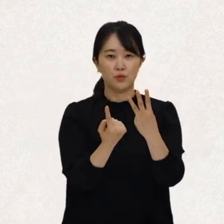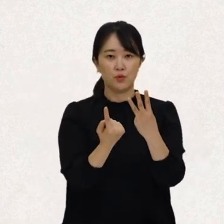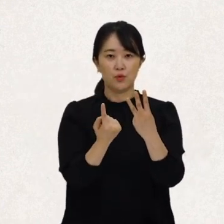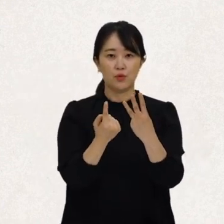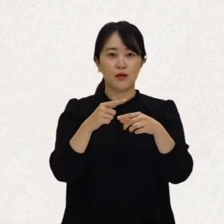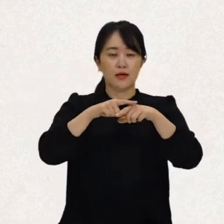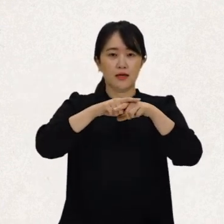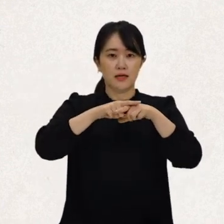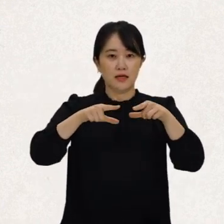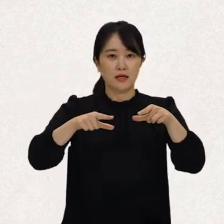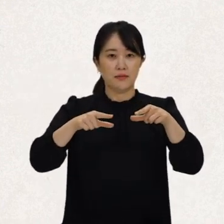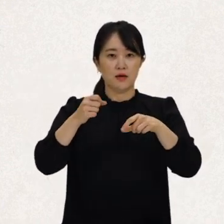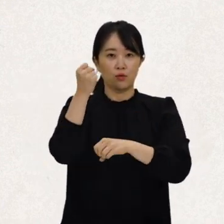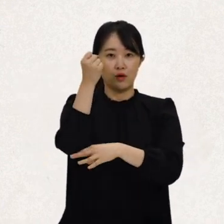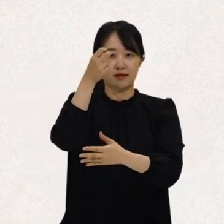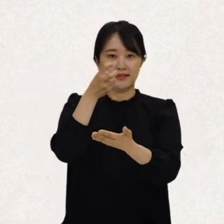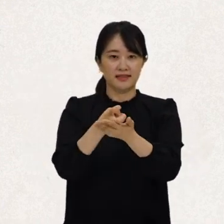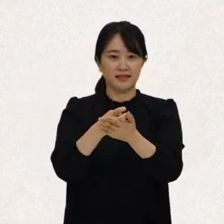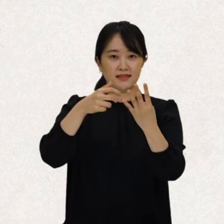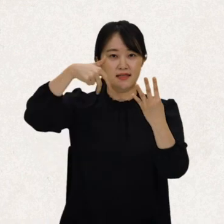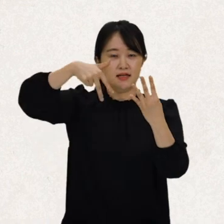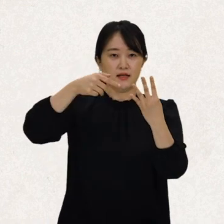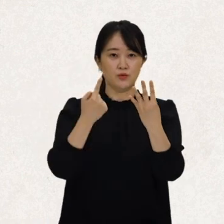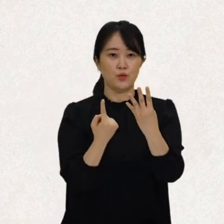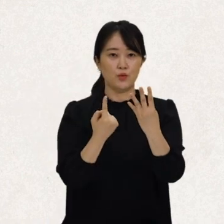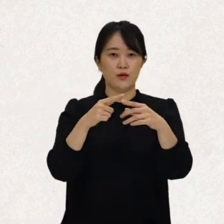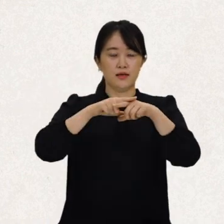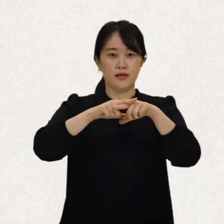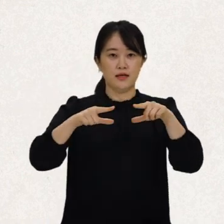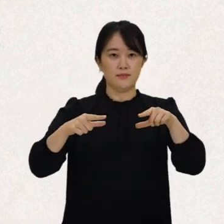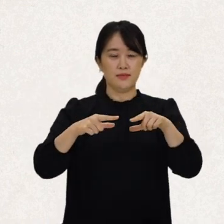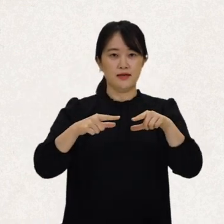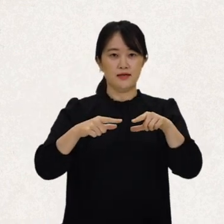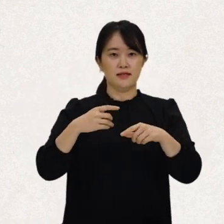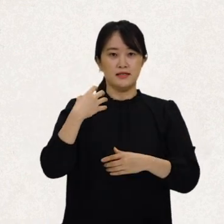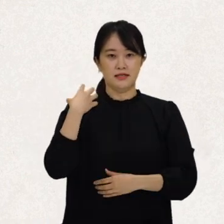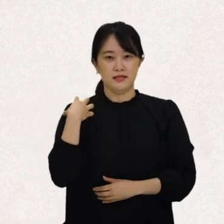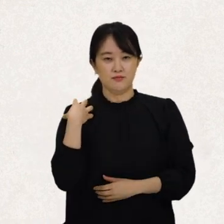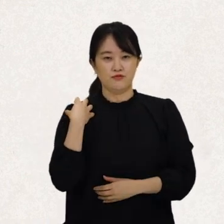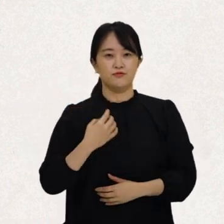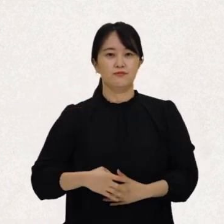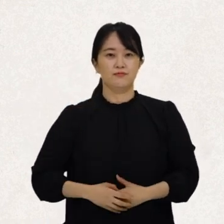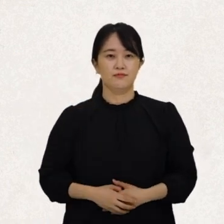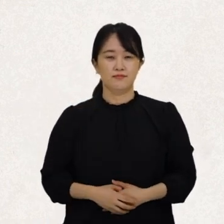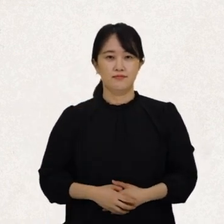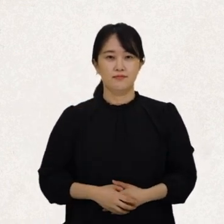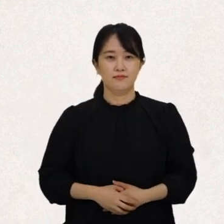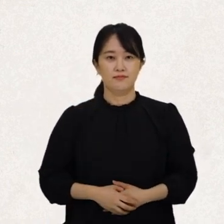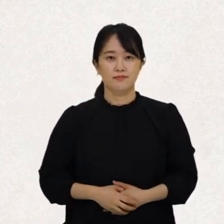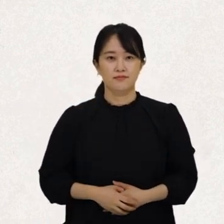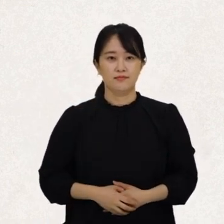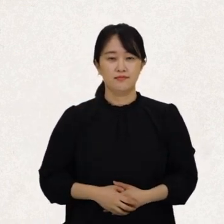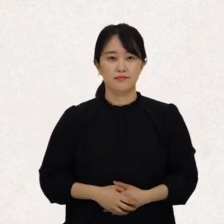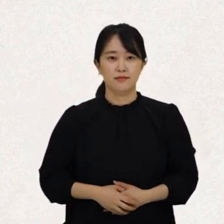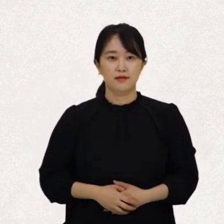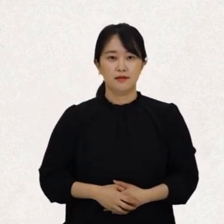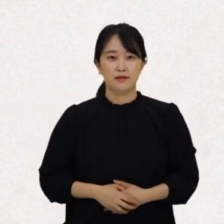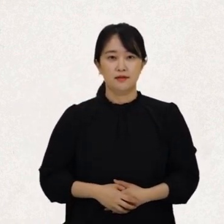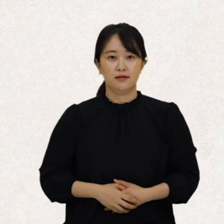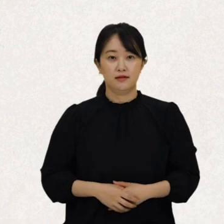일반원칙과 제4조 일반의무조항이 이에 해당돼요. 본 협약에서